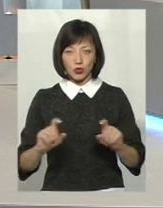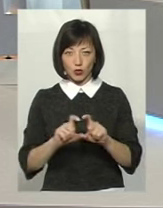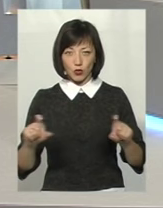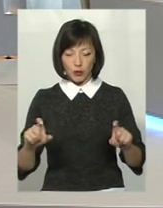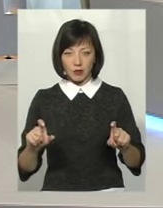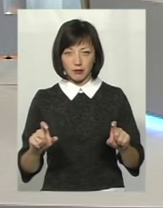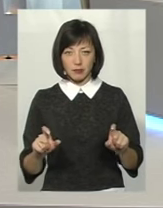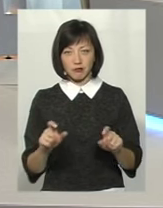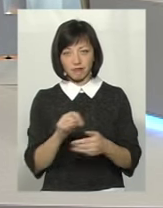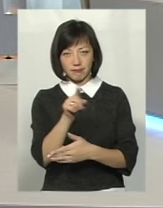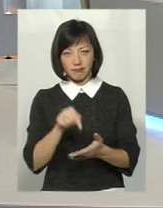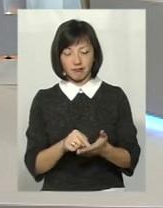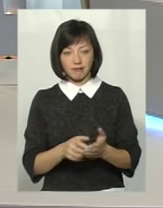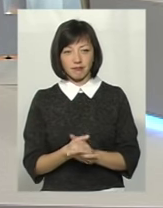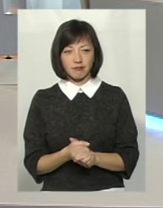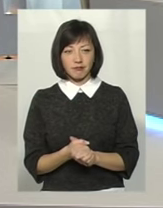говоримо? Аліна Павлів.